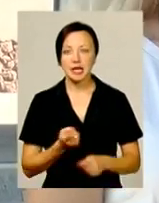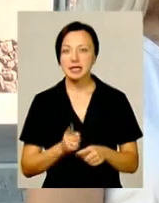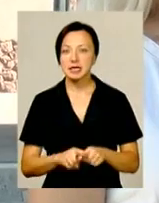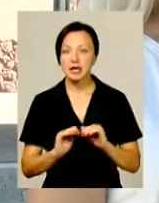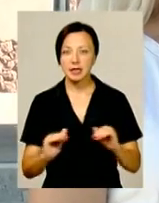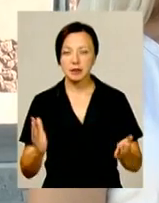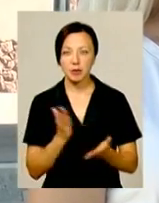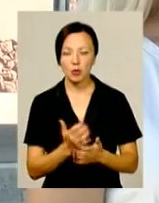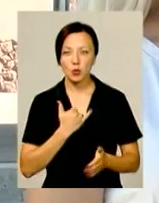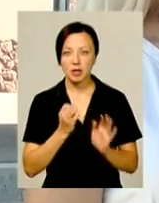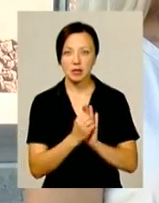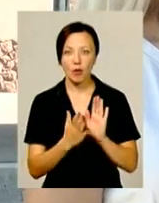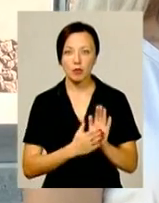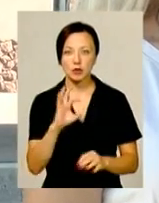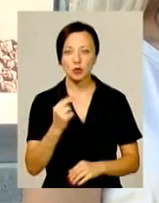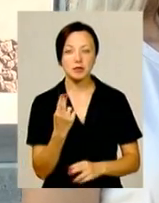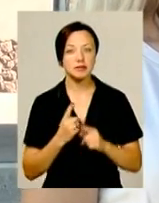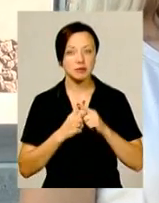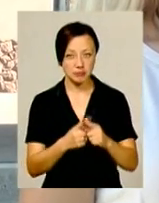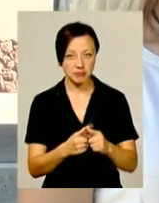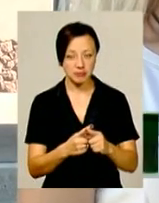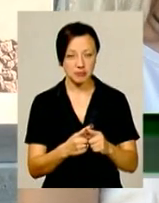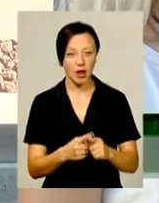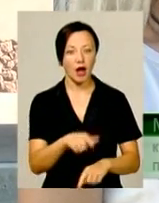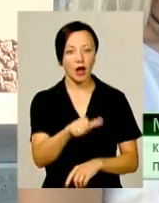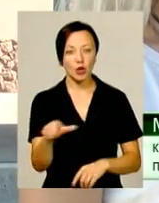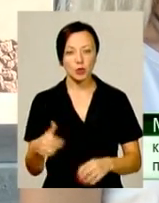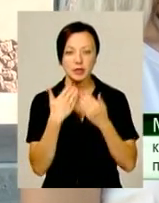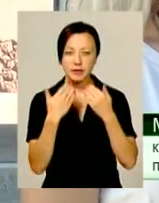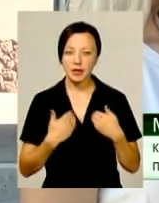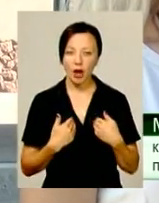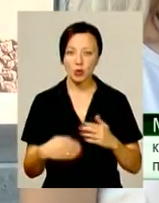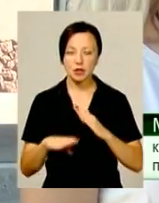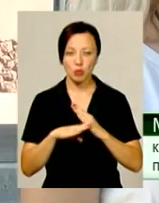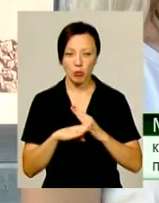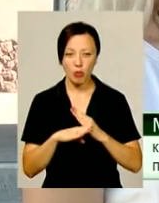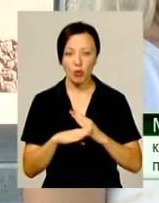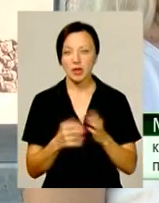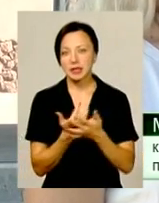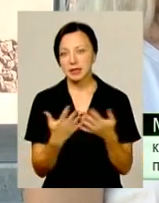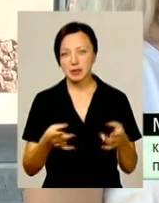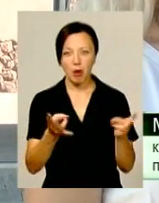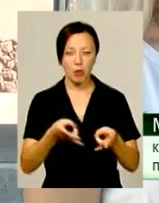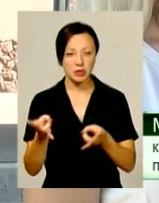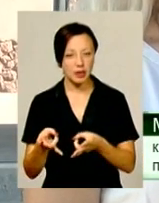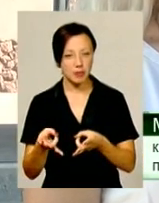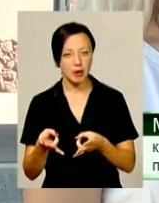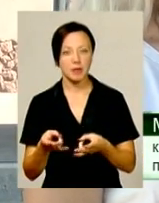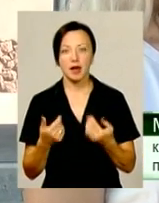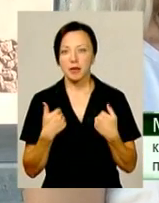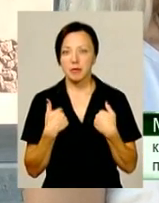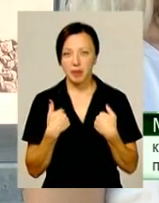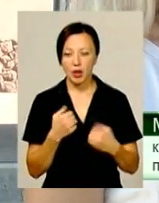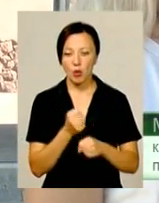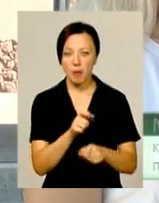які перебувають в нас на обліку під соціальним супроводом. Тобто люди до нас звертаються за допомогою, з різними потребами, ми здійснюємо